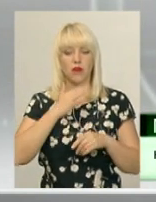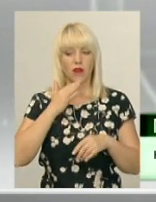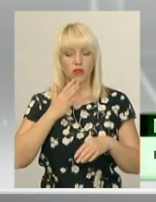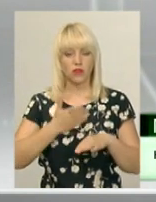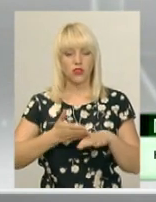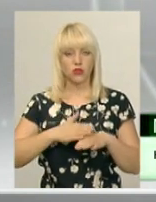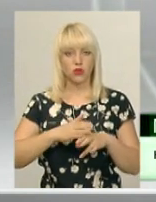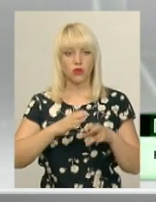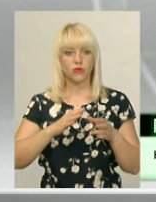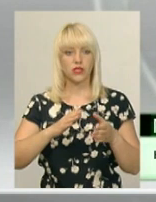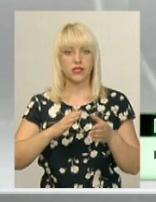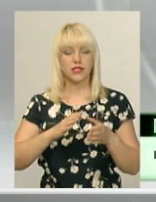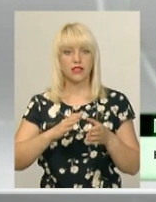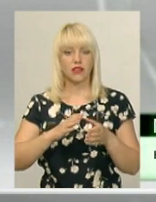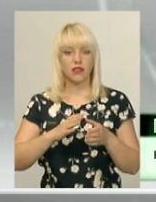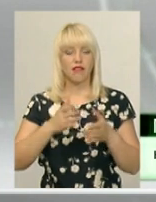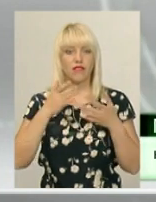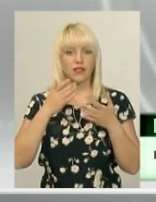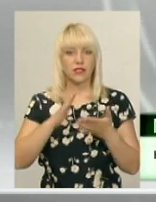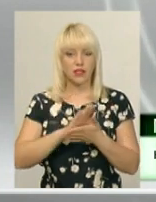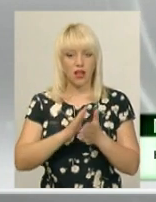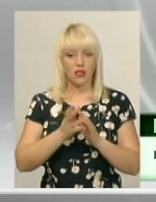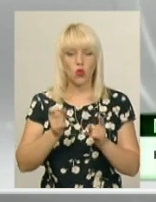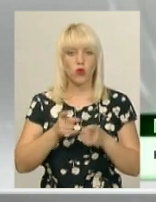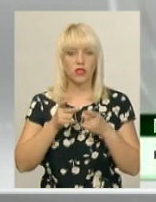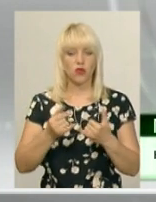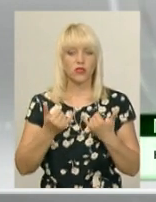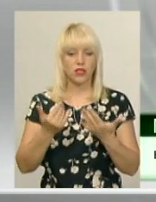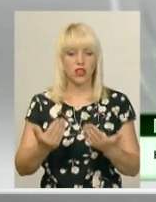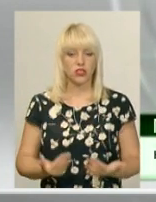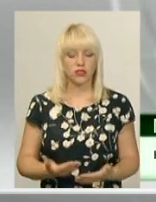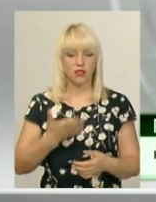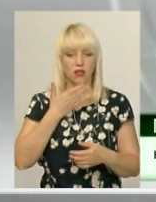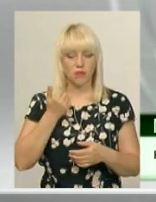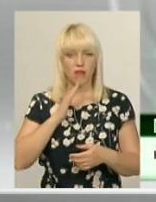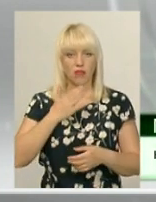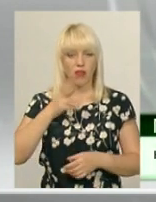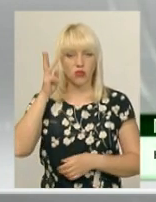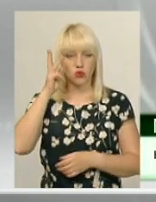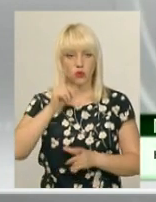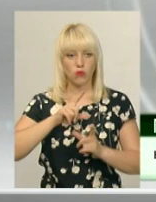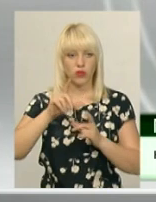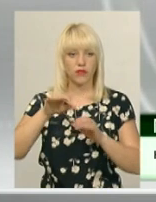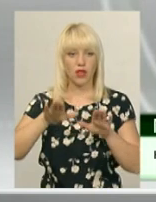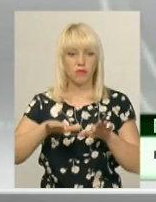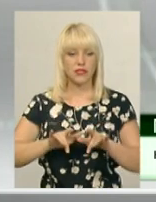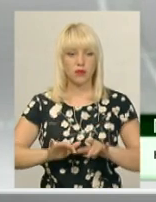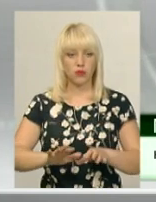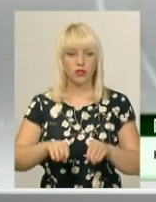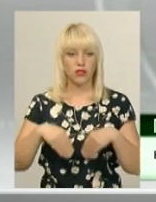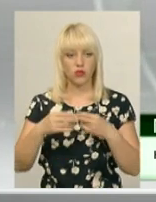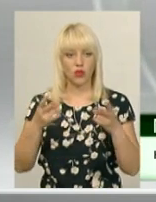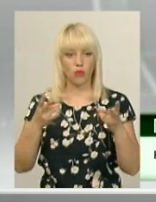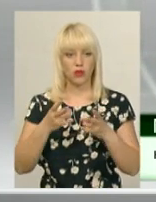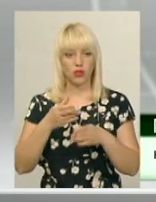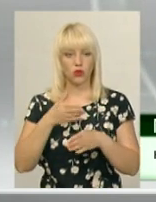Разом з тим загрози життю, слава Богу, нікому немає. Наш консул одразу ж виїхав на місце події, надає всі необхідну допомогу. Їх